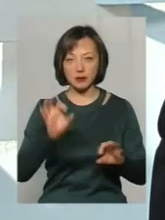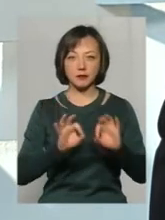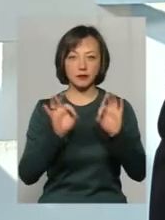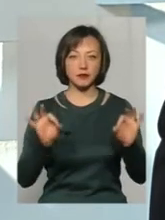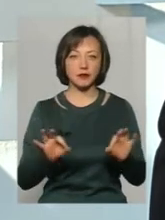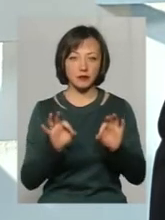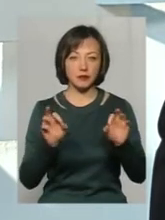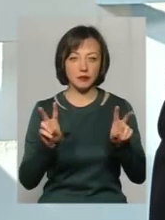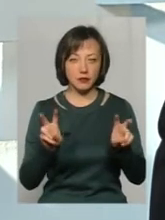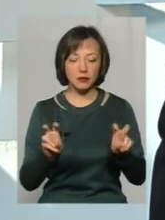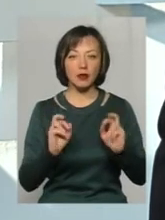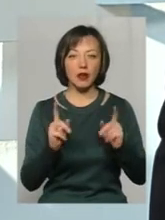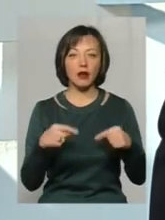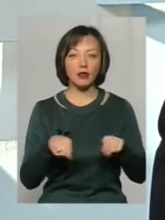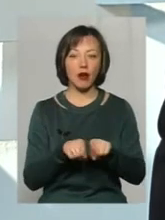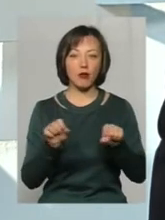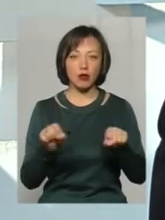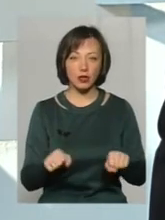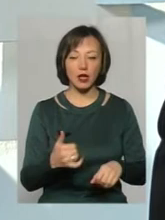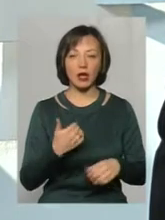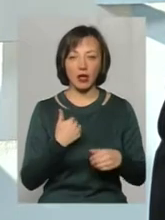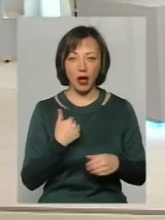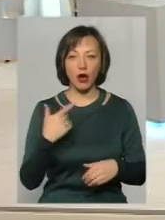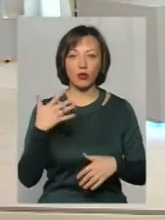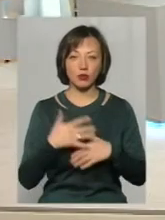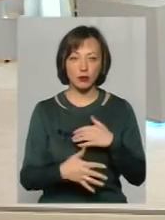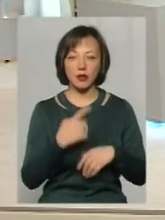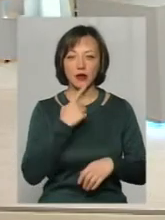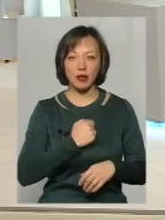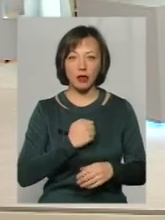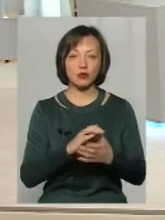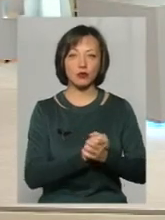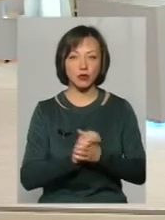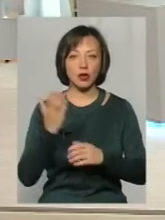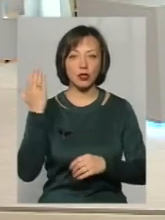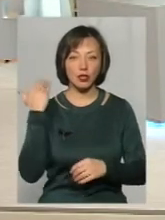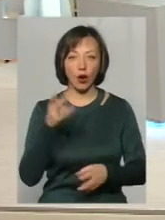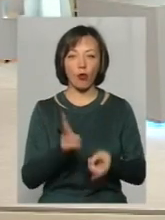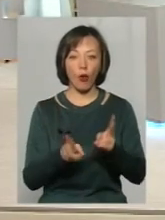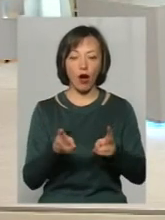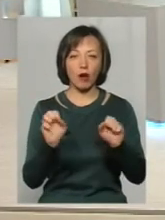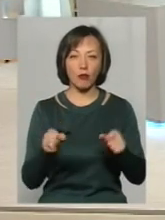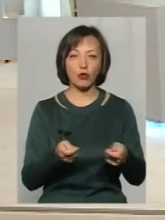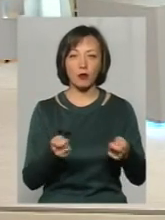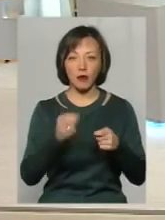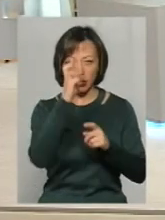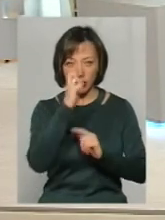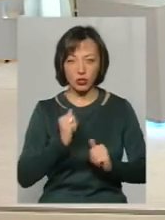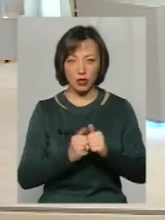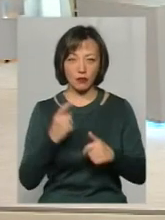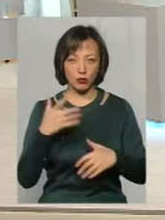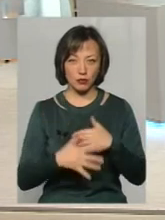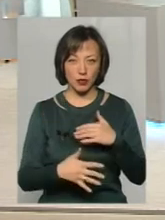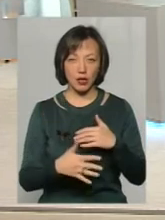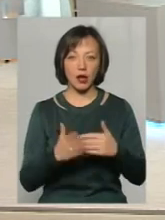Розумієте? Я так може? Ну, я розумію, що ми раніше жили в передбанському союзі, що коханка може управляти державою. Розумієте?